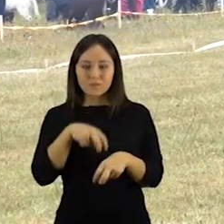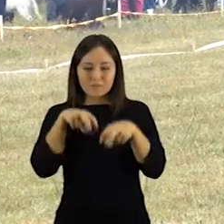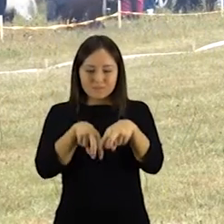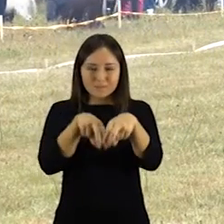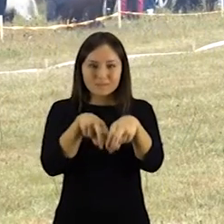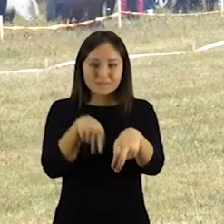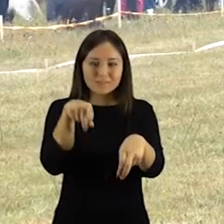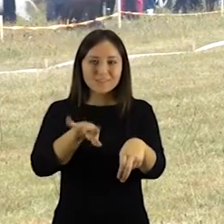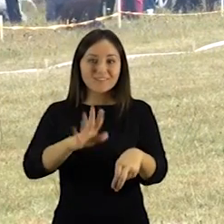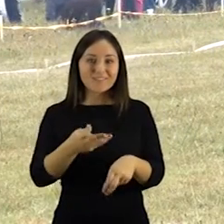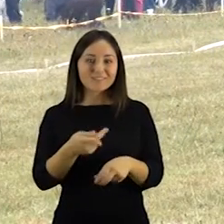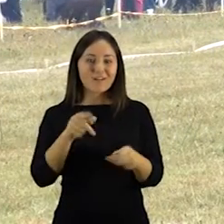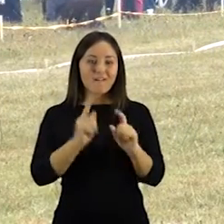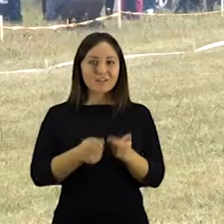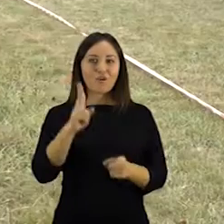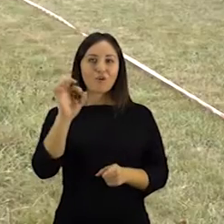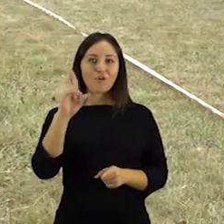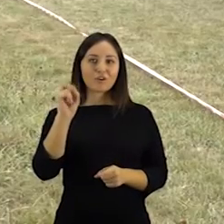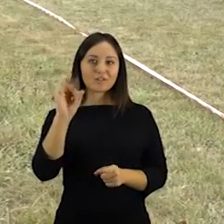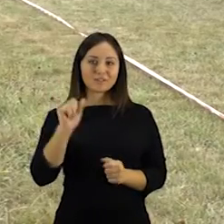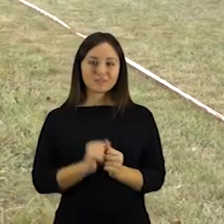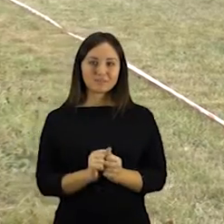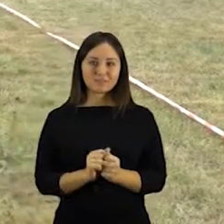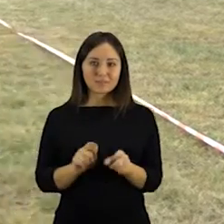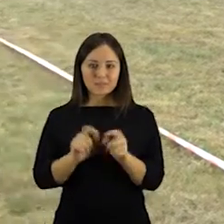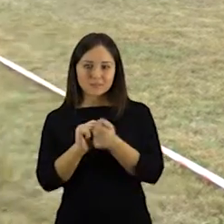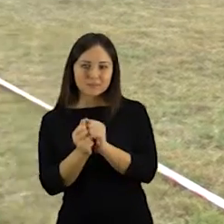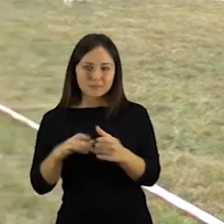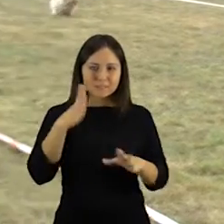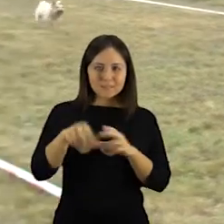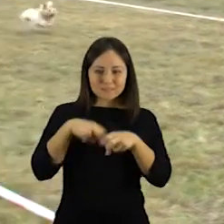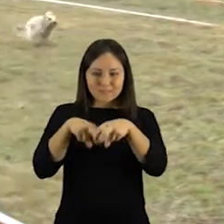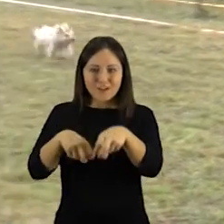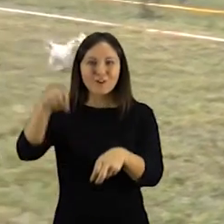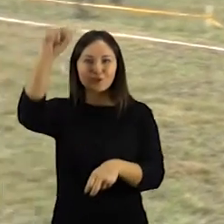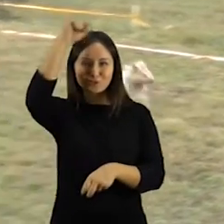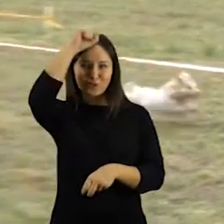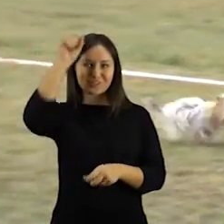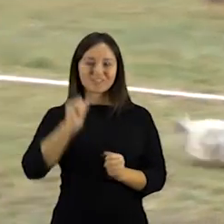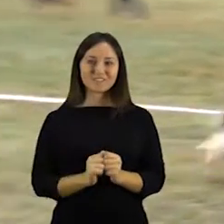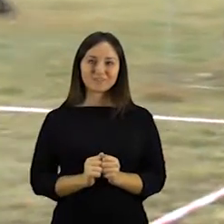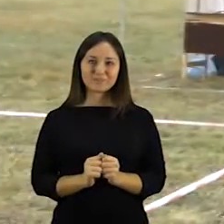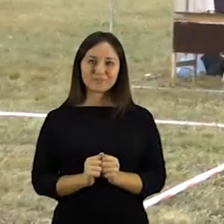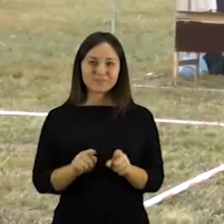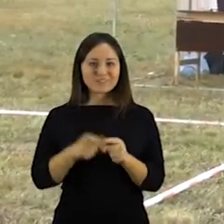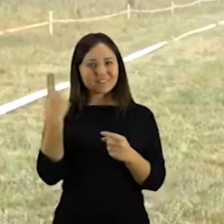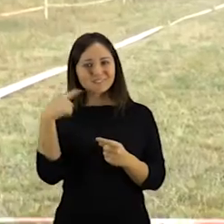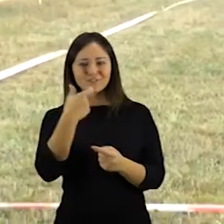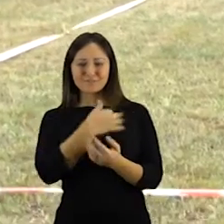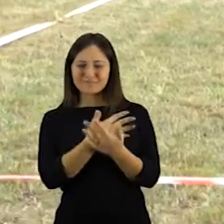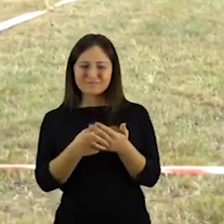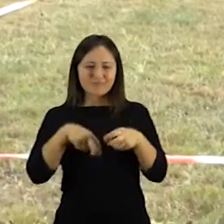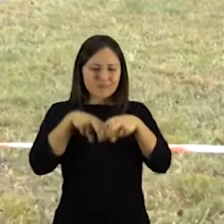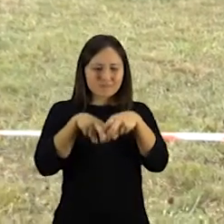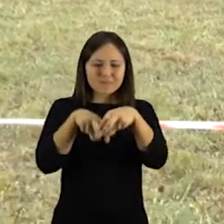ištingumų nenusileidžiantis mažutis korkis. Jo konkurentas – Jorkšyro terjeras. Greitį demonstruoja bėgimo trasų